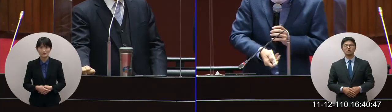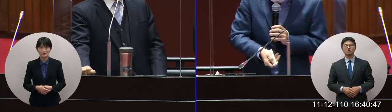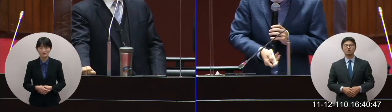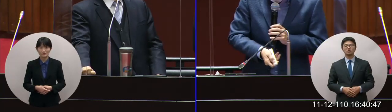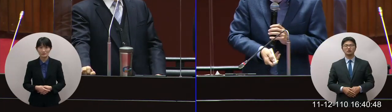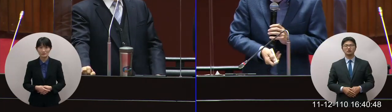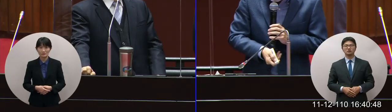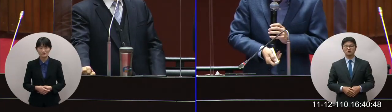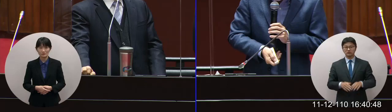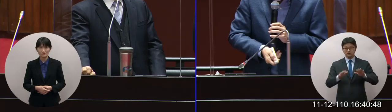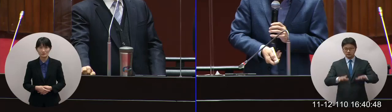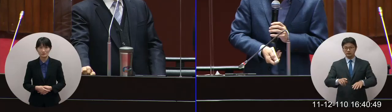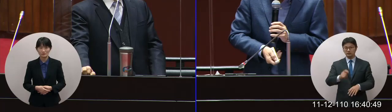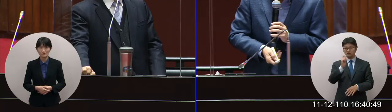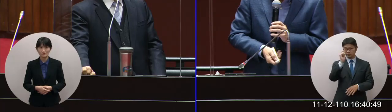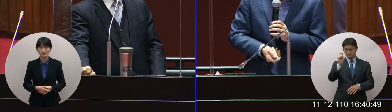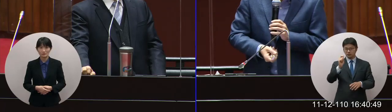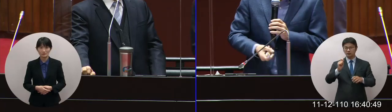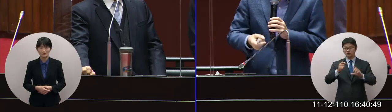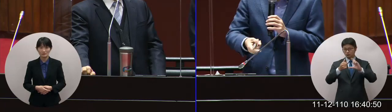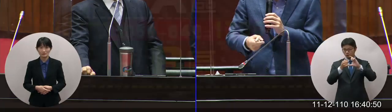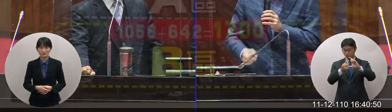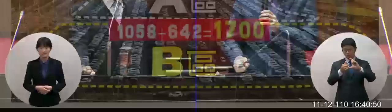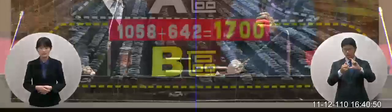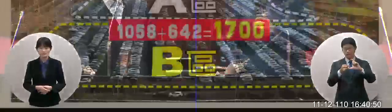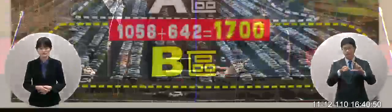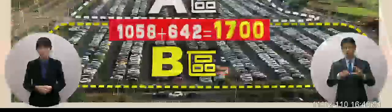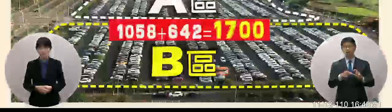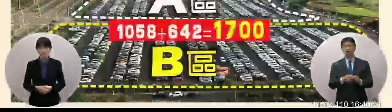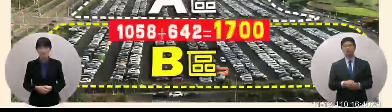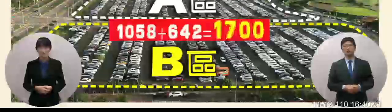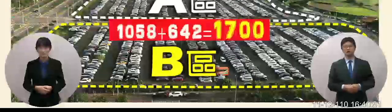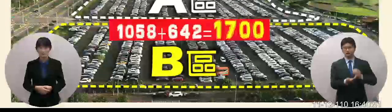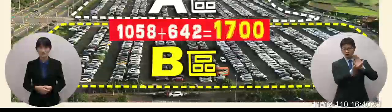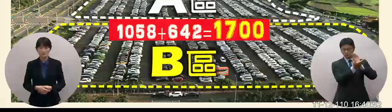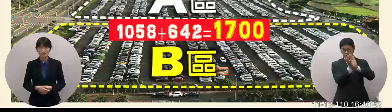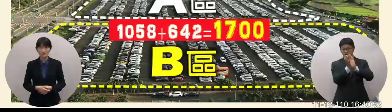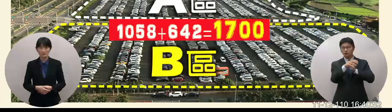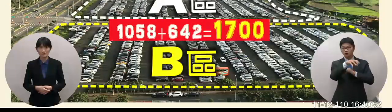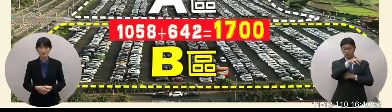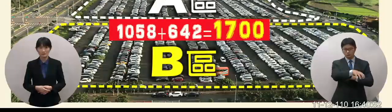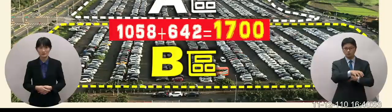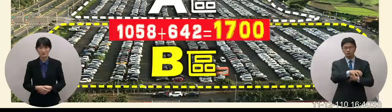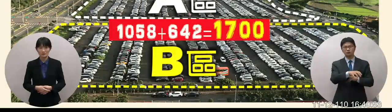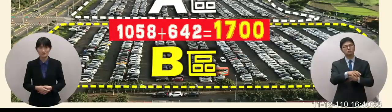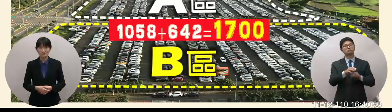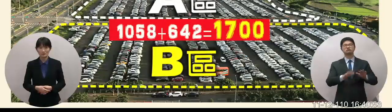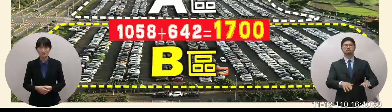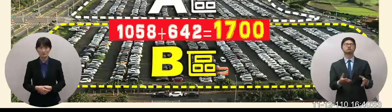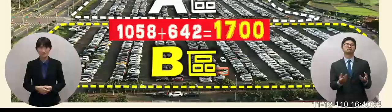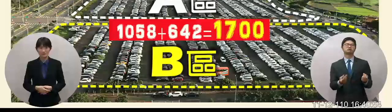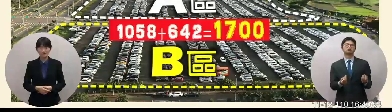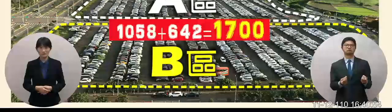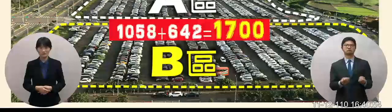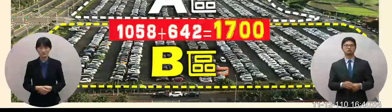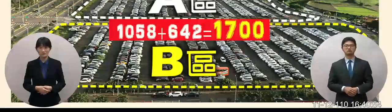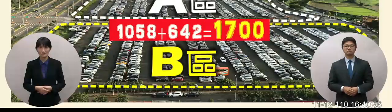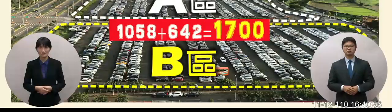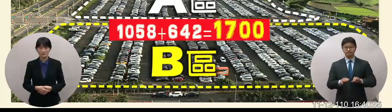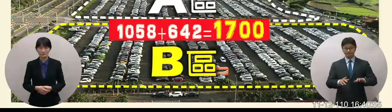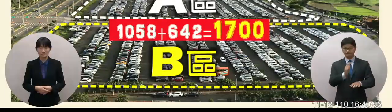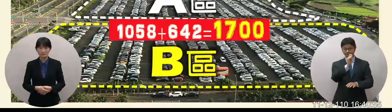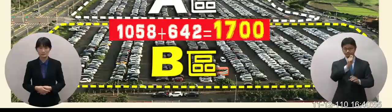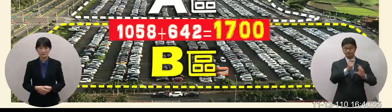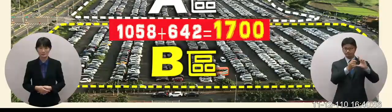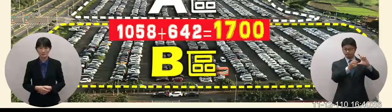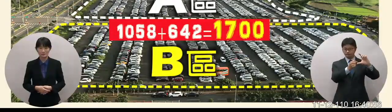長在現在的A區A區啊會展中心啊也挖掉也沒了也現在的A區啊